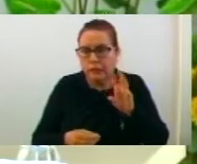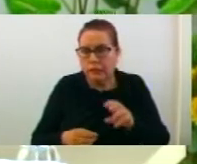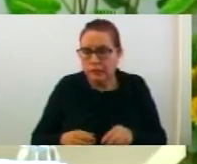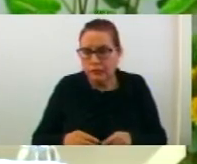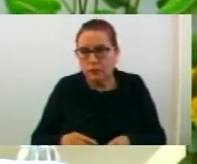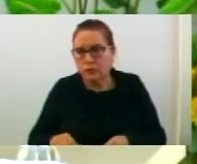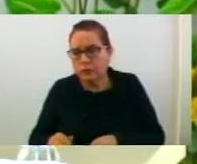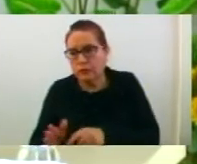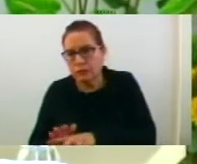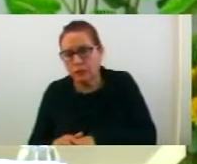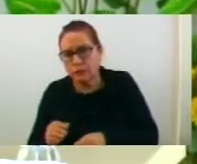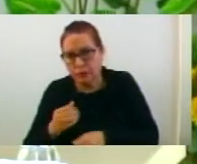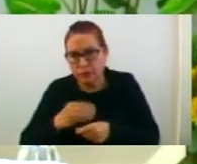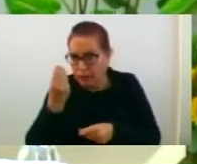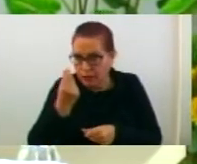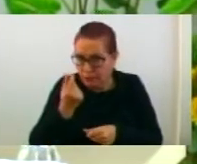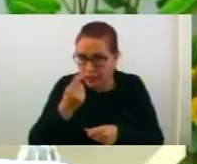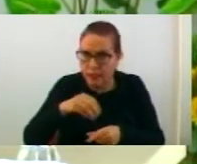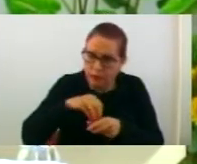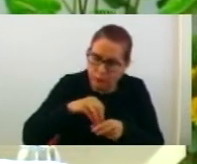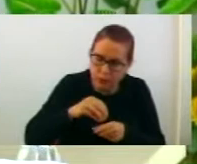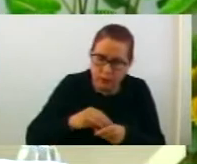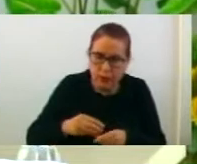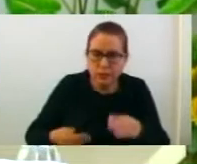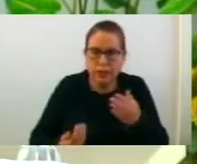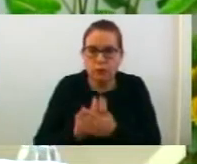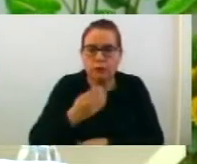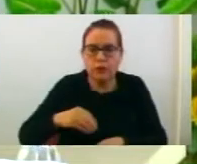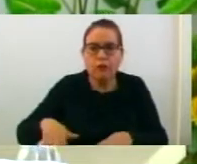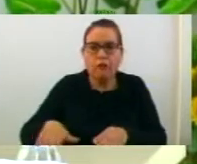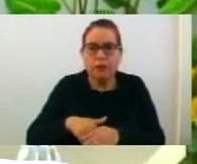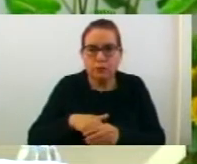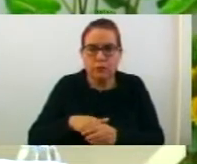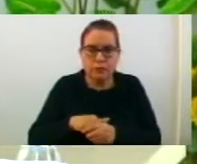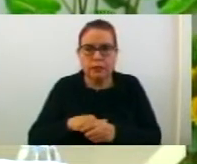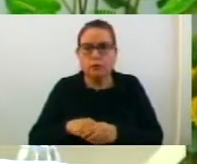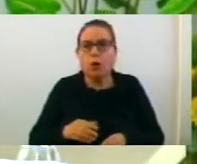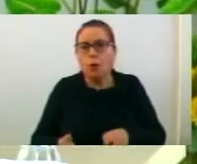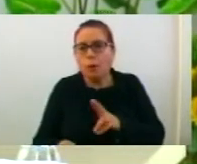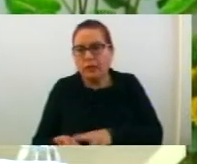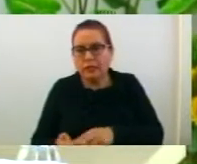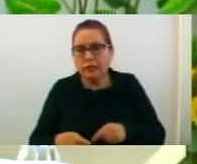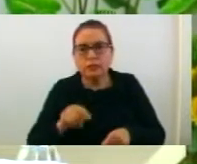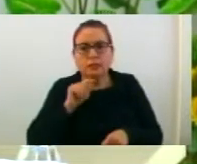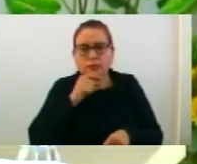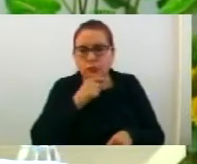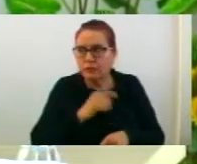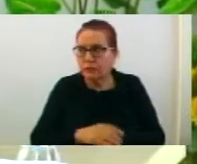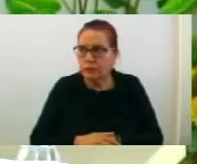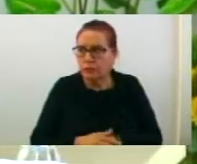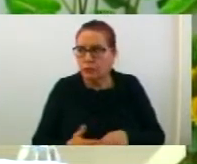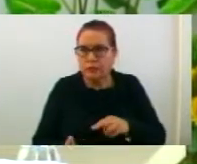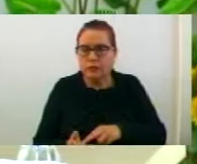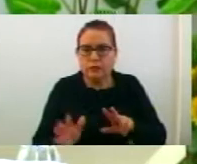огласност за обезбедни финански средства за нове и върботуване во явното предприятие паркиралище от Струмица за